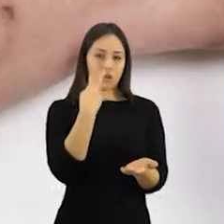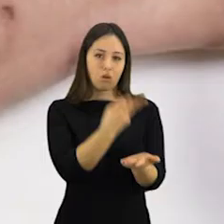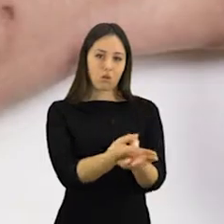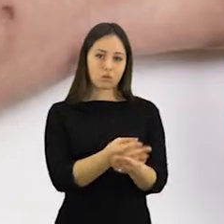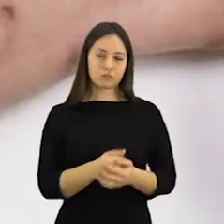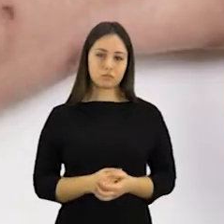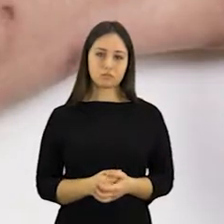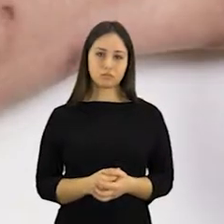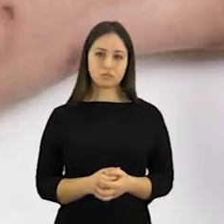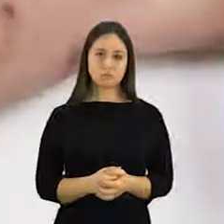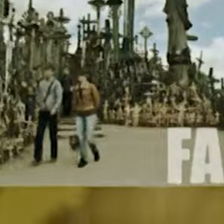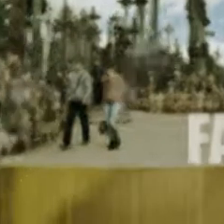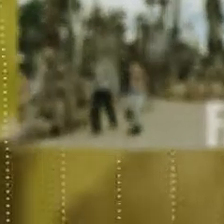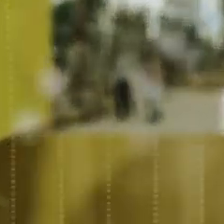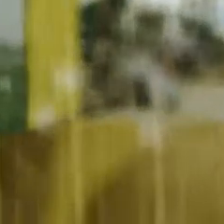kreiptisi medikus.